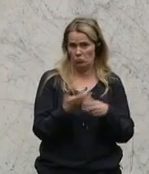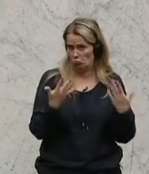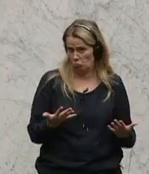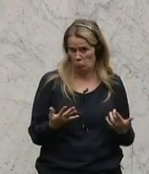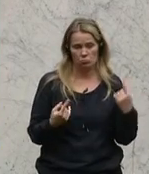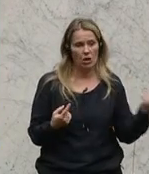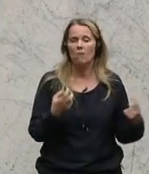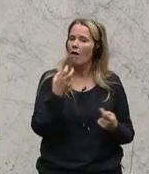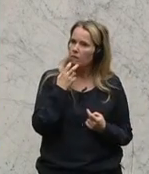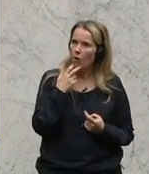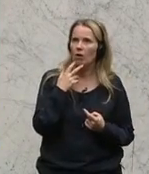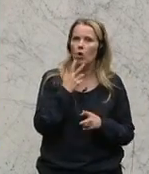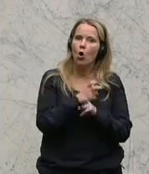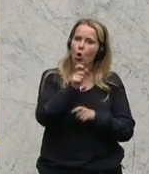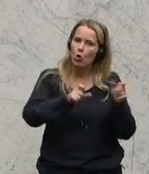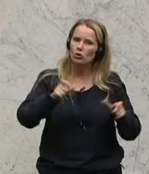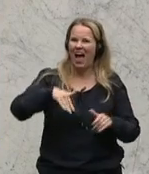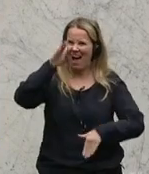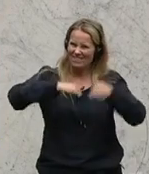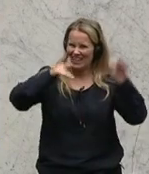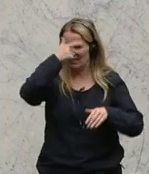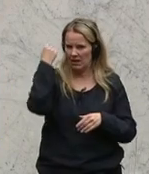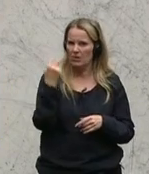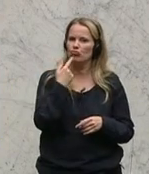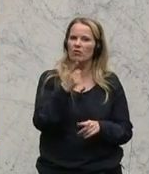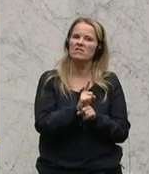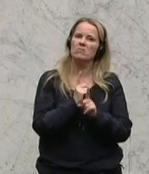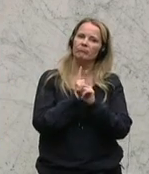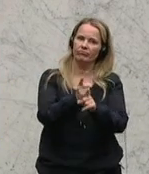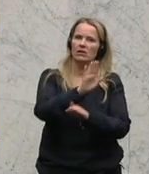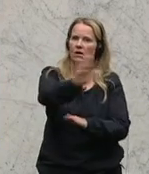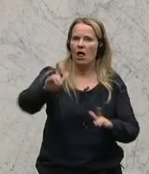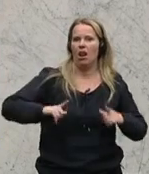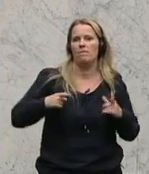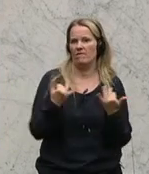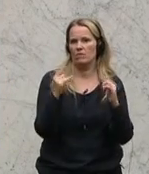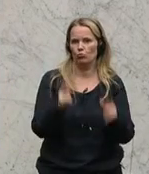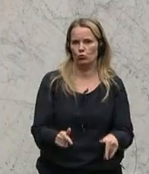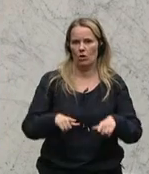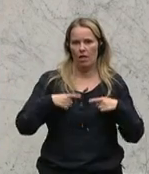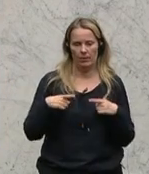Sie wollen den Österreichern, erwachsenen Menschen vorschreiben, wie sie ihr Leben zu leben haben.